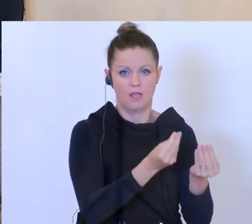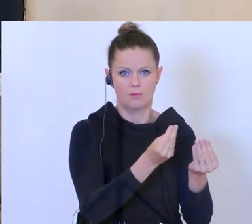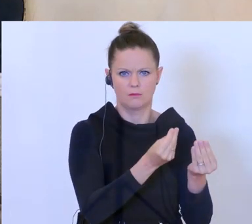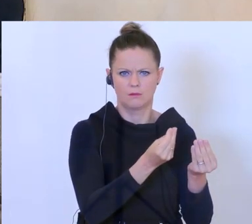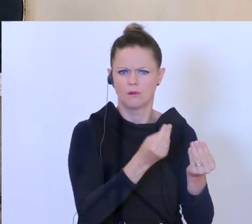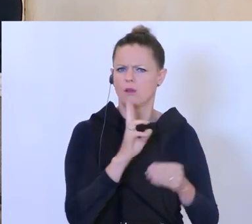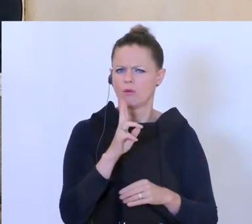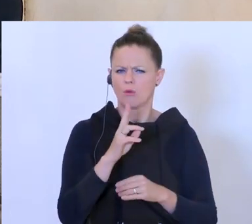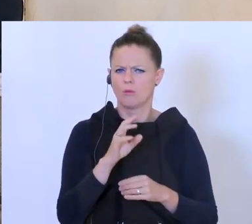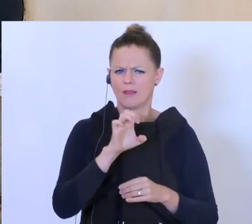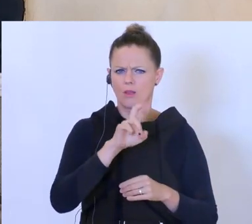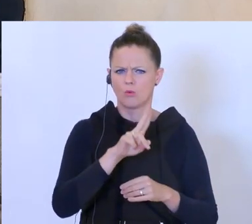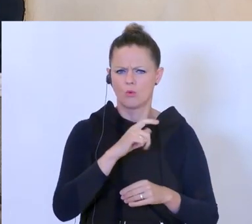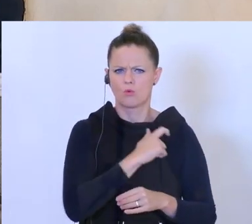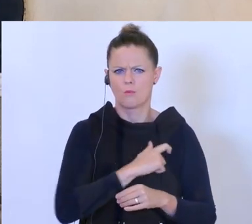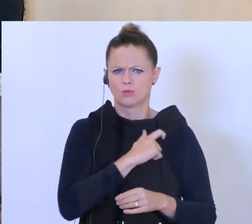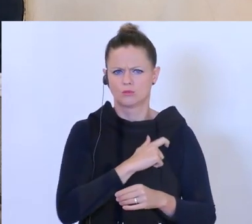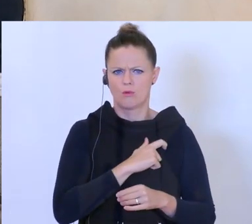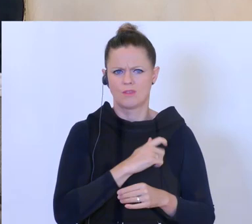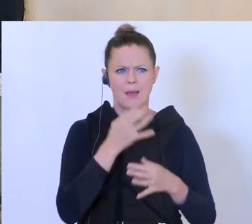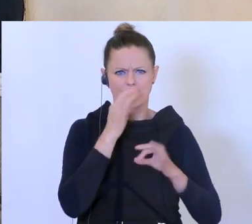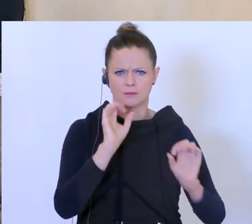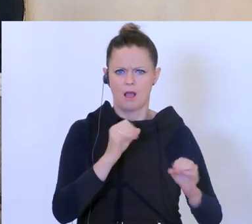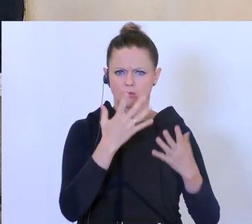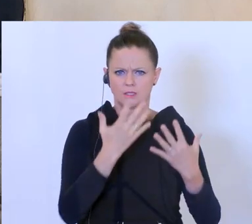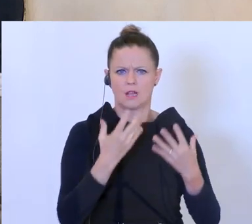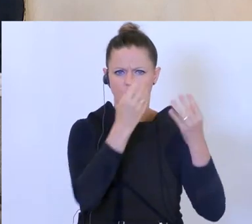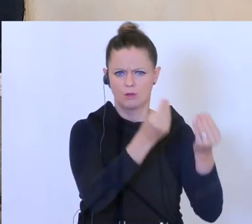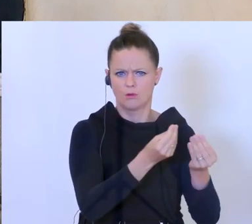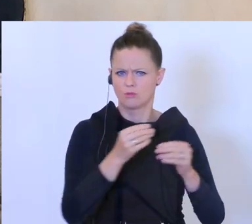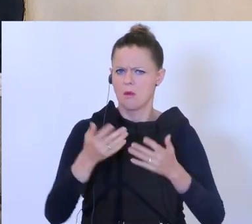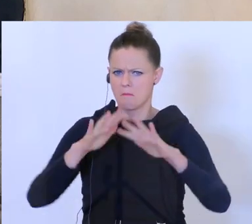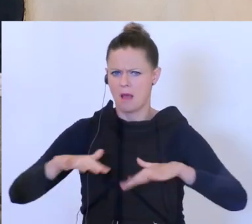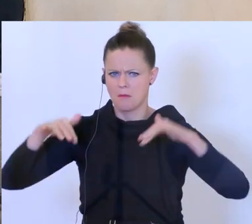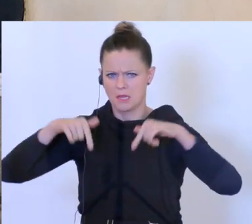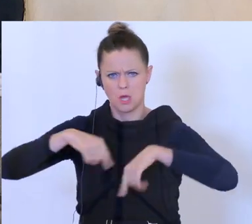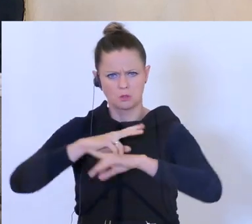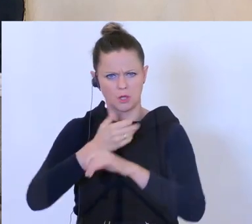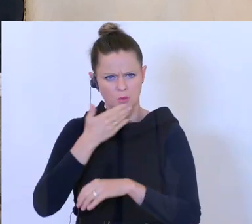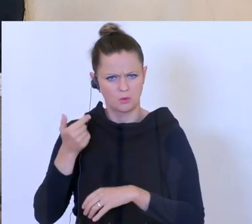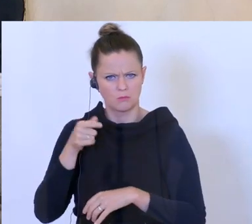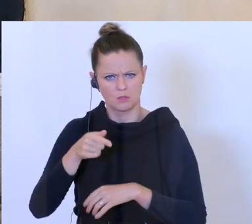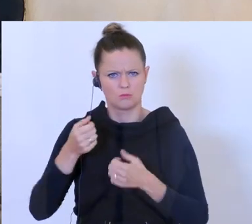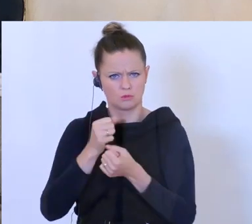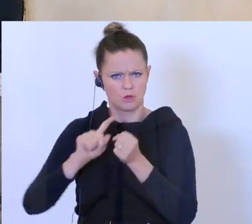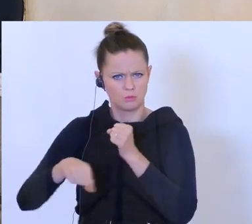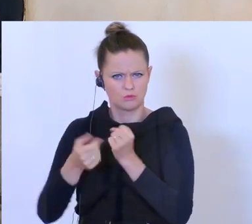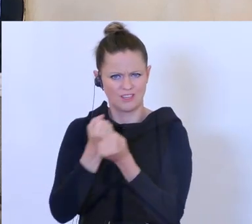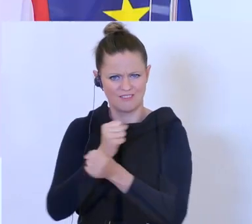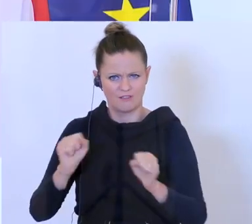Wieso kriegt denn die EU-Kommission da bessere und aktuellere Zahlen als das Parlament, das das Budget ja freigeben muss? Danke.